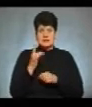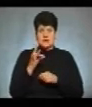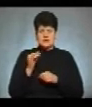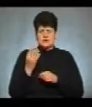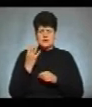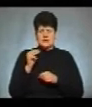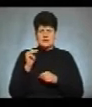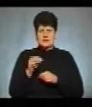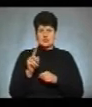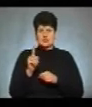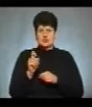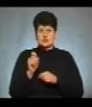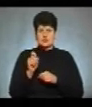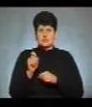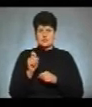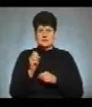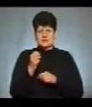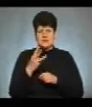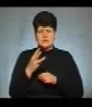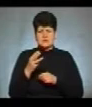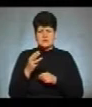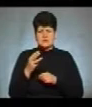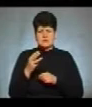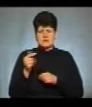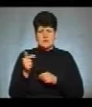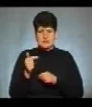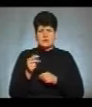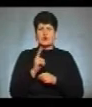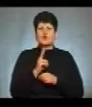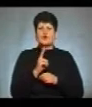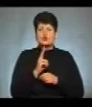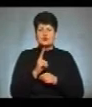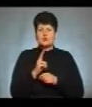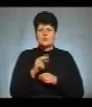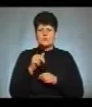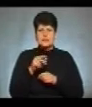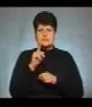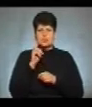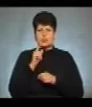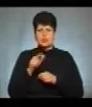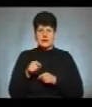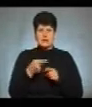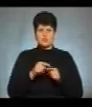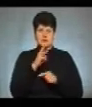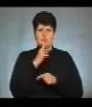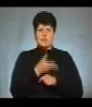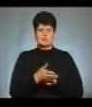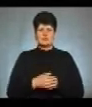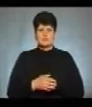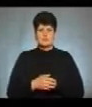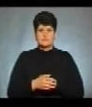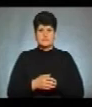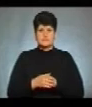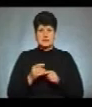4113 карбованців. Ну хто піде з молодих людей на таку зарплату? Це